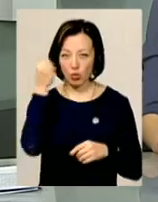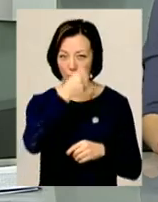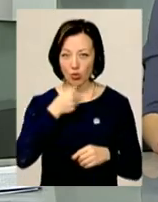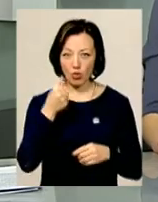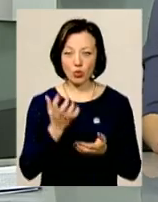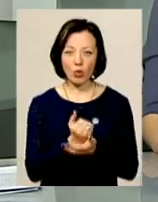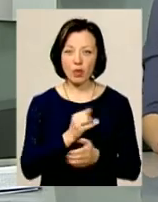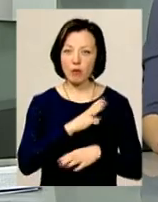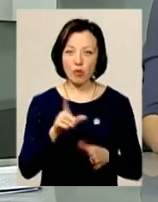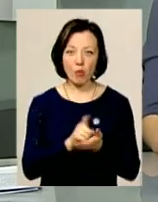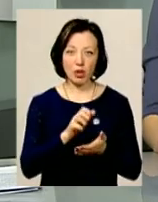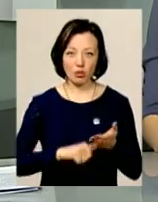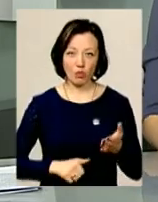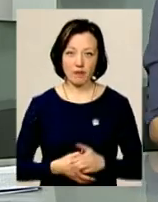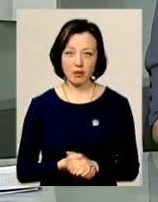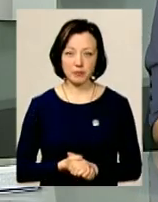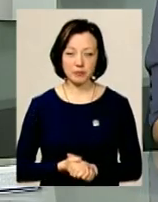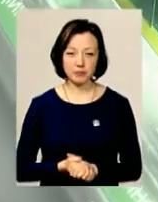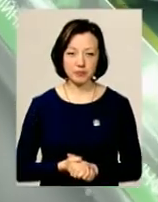доходи, що не були уподатковані.